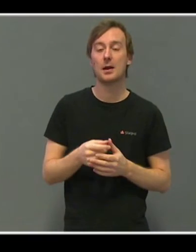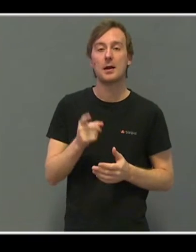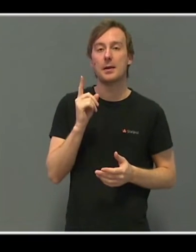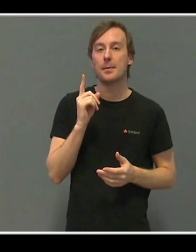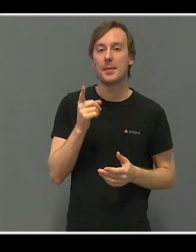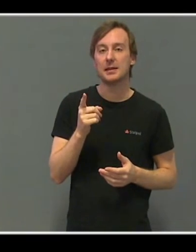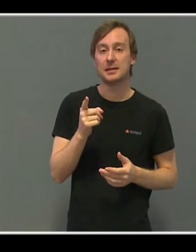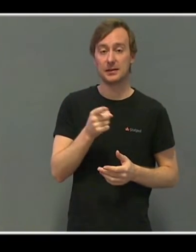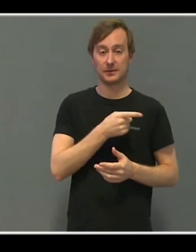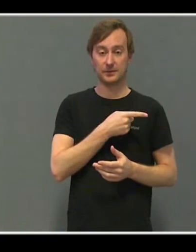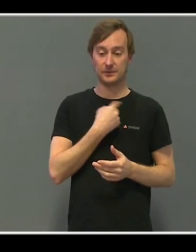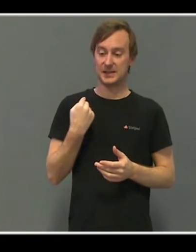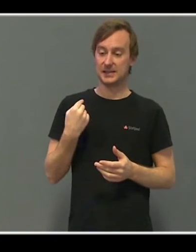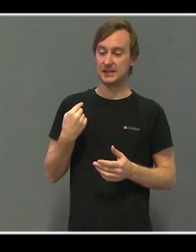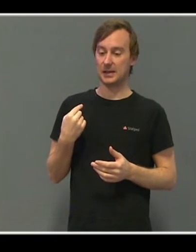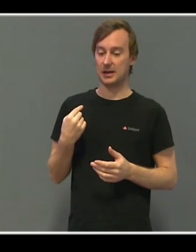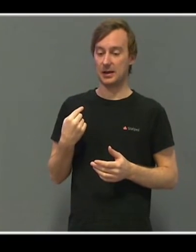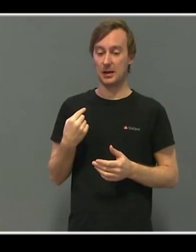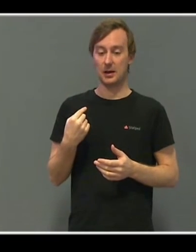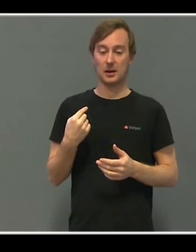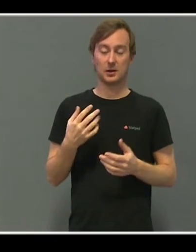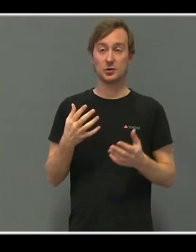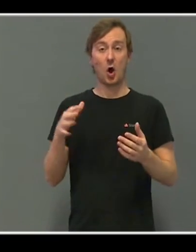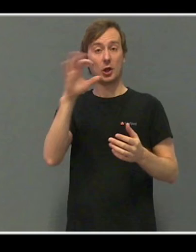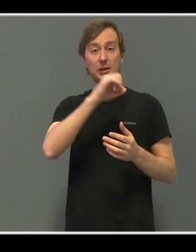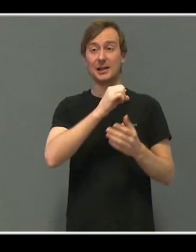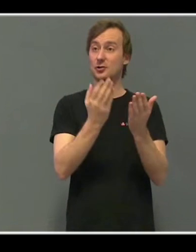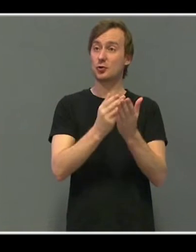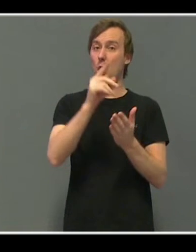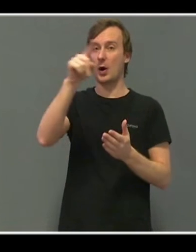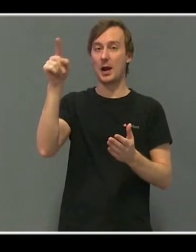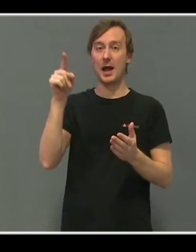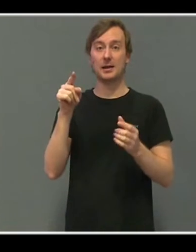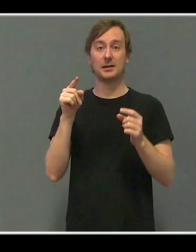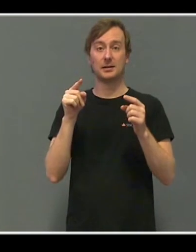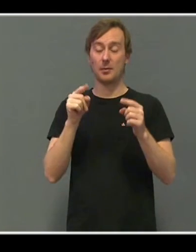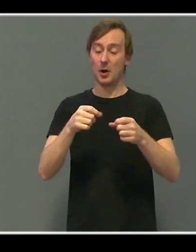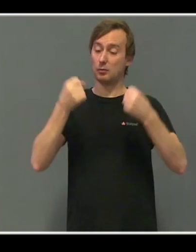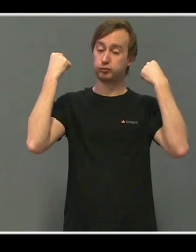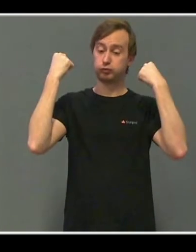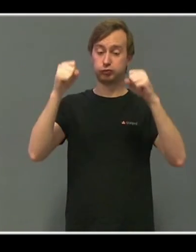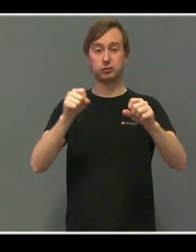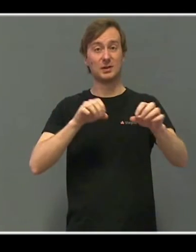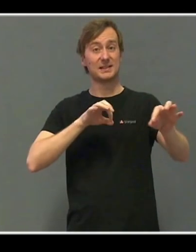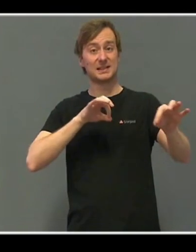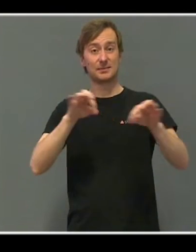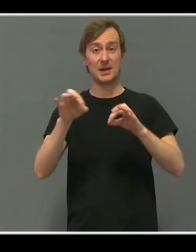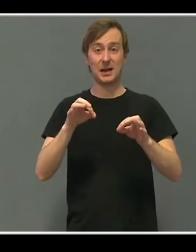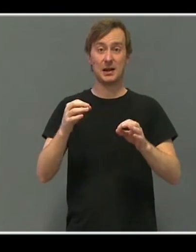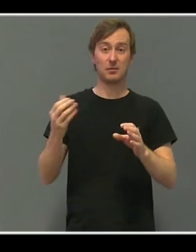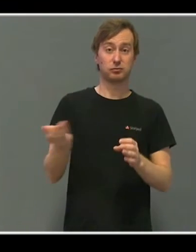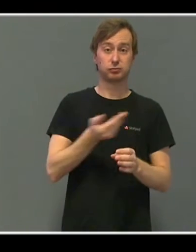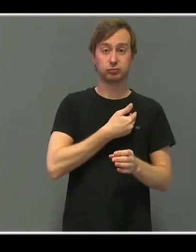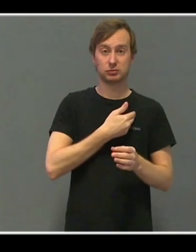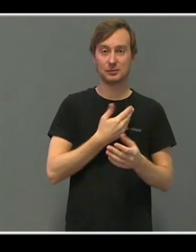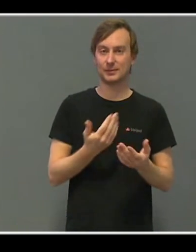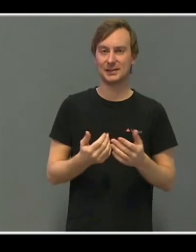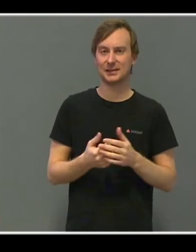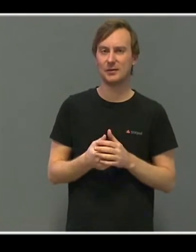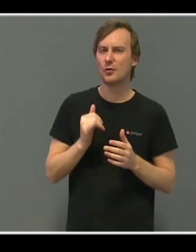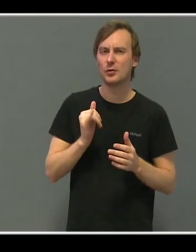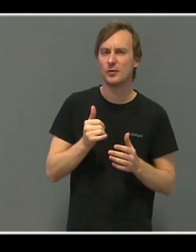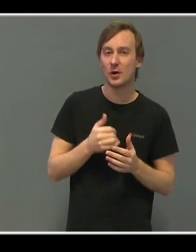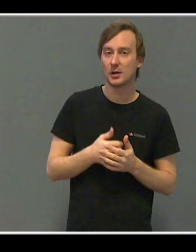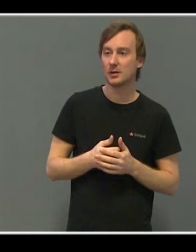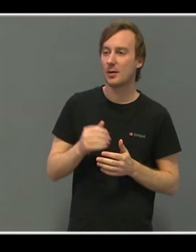vi kaster oss inn i spillarenaen i hver en skole, over det ganske land. Er det uvitenhet, Beate, som